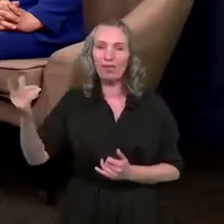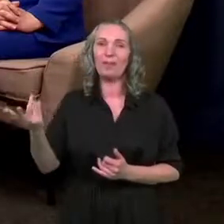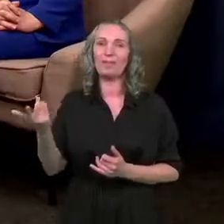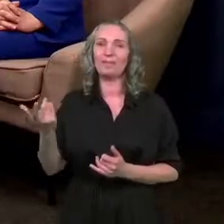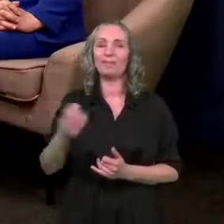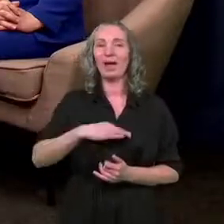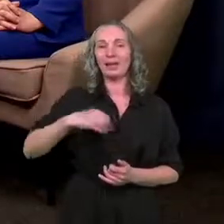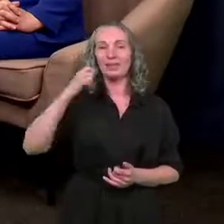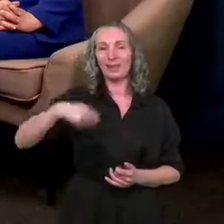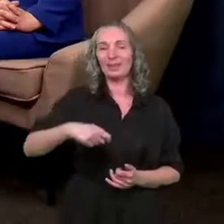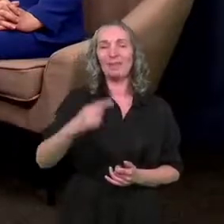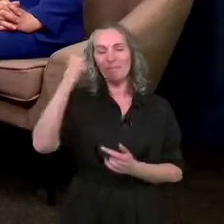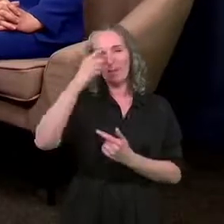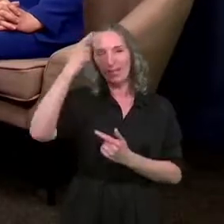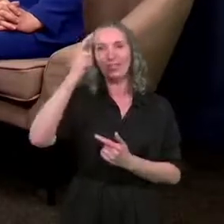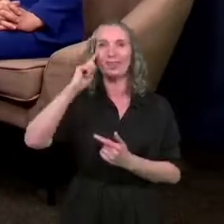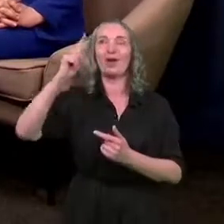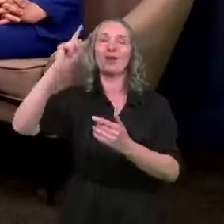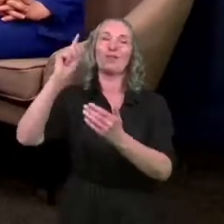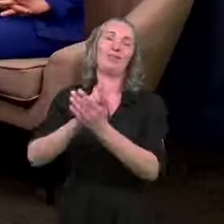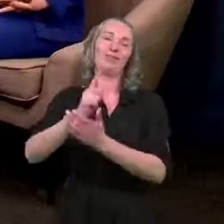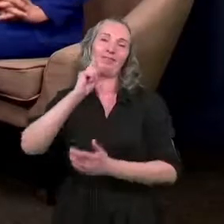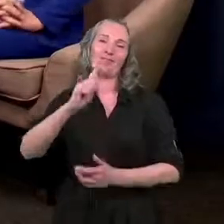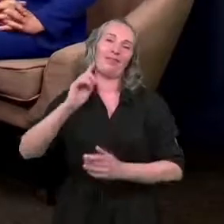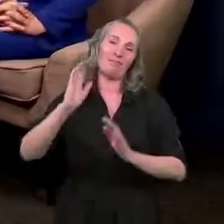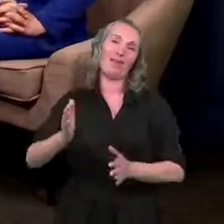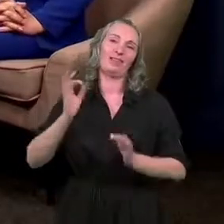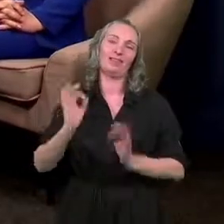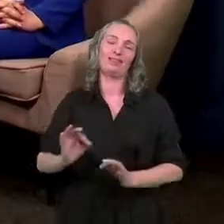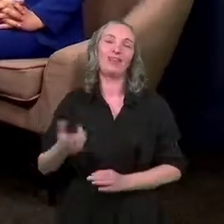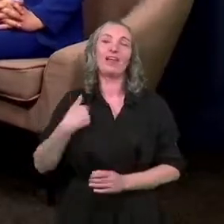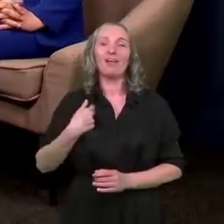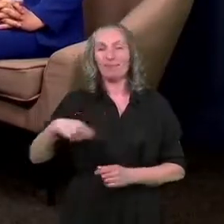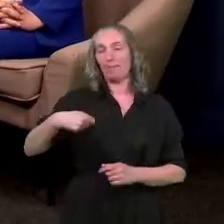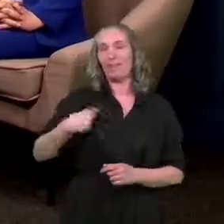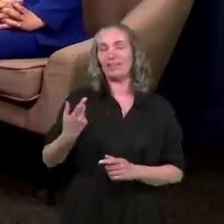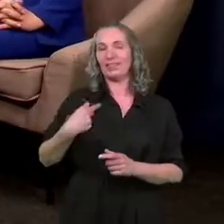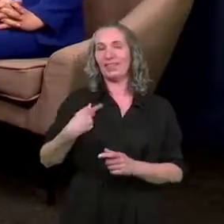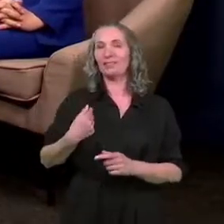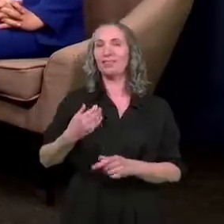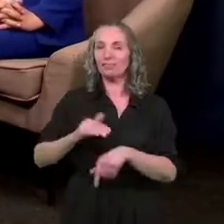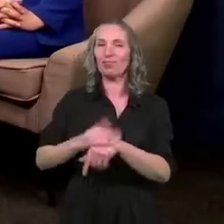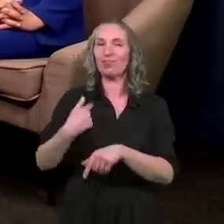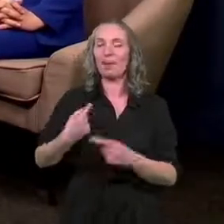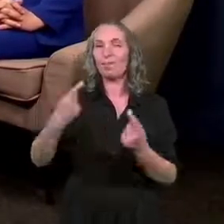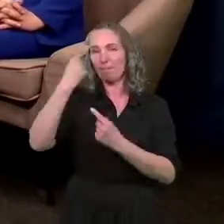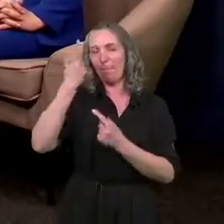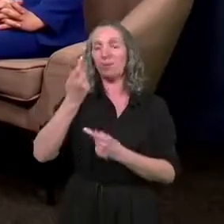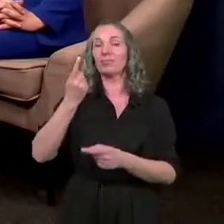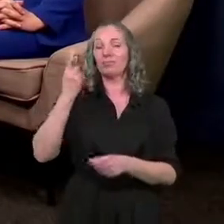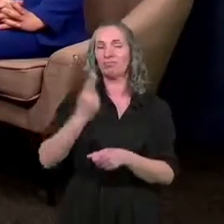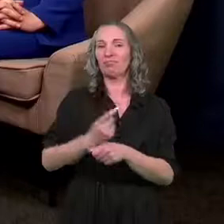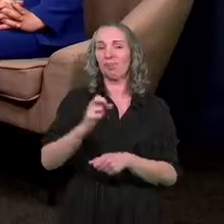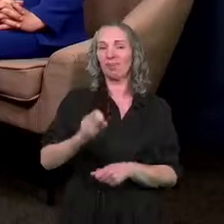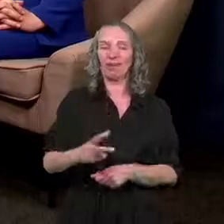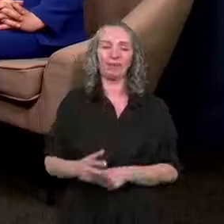Marszałek będzie się czuł związany, aczkolwiek sam ten pomysł nasz potwierdził.